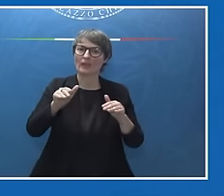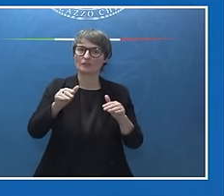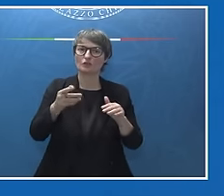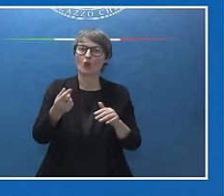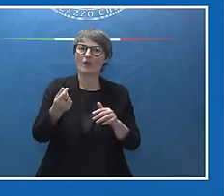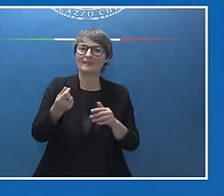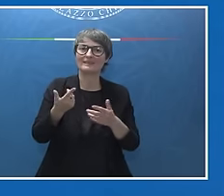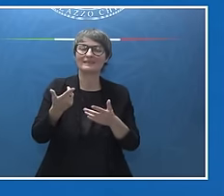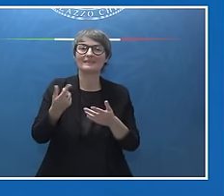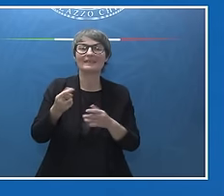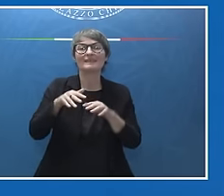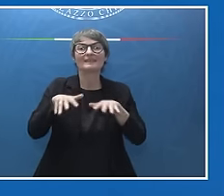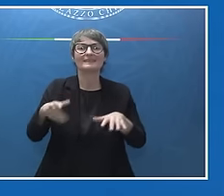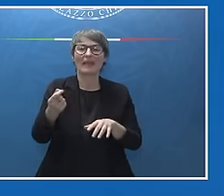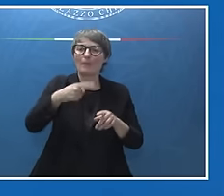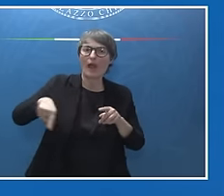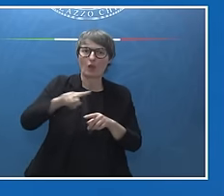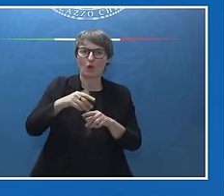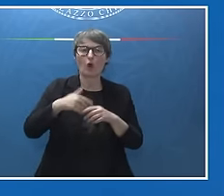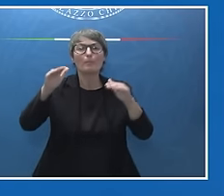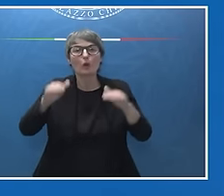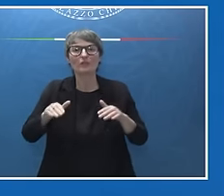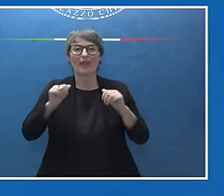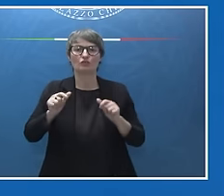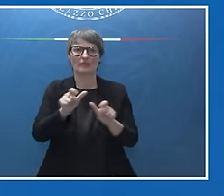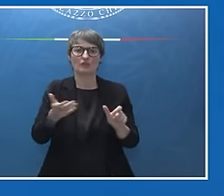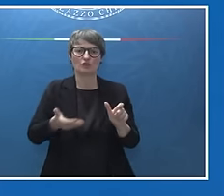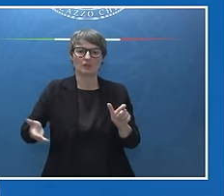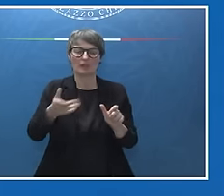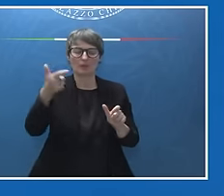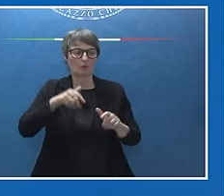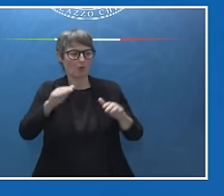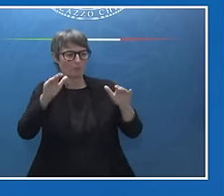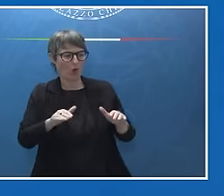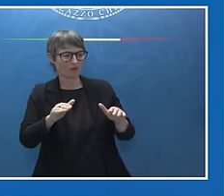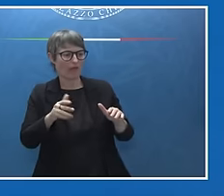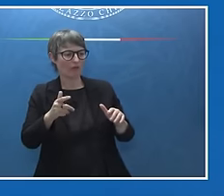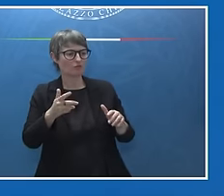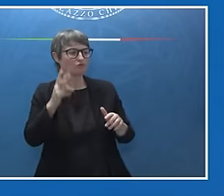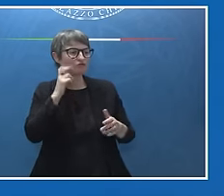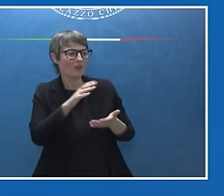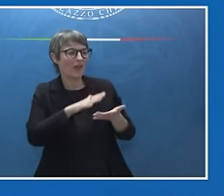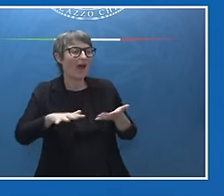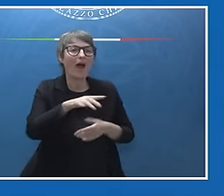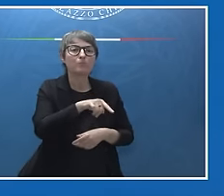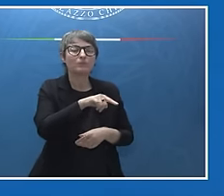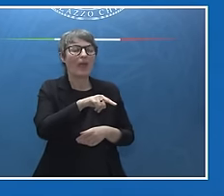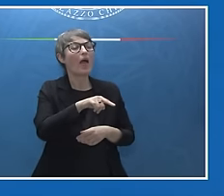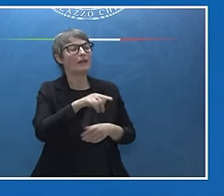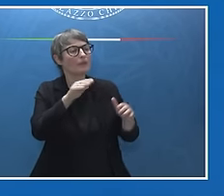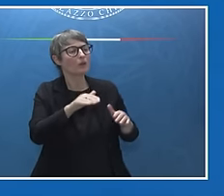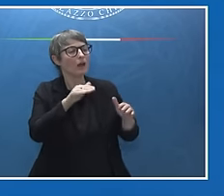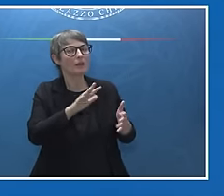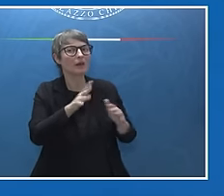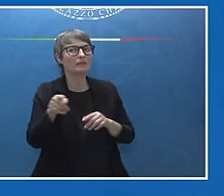nel paradosso che per proteggere l'ambiente finiamo per avvantaggiare nazioni che sono in competizione con noi e che non si